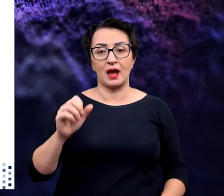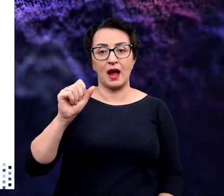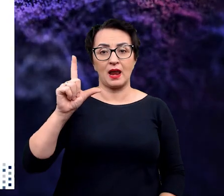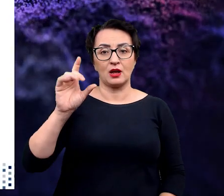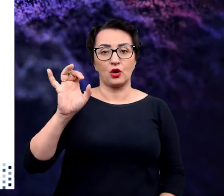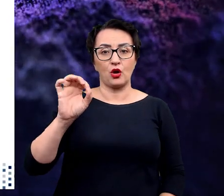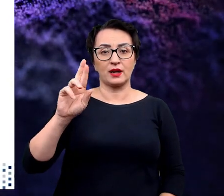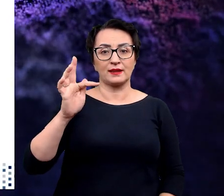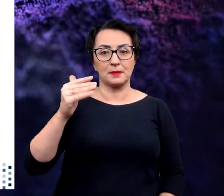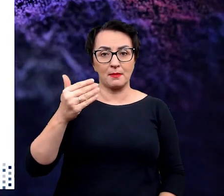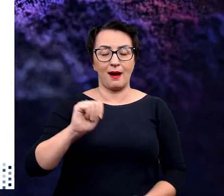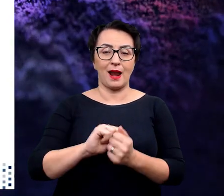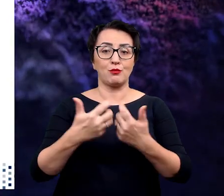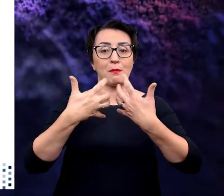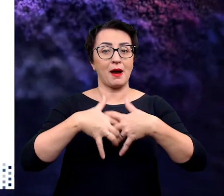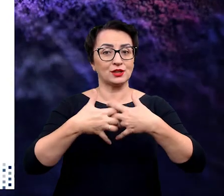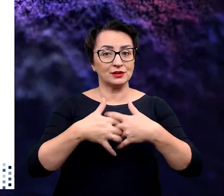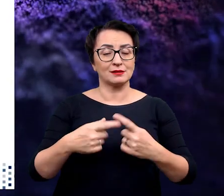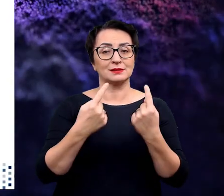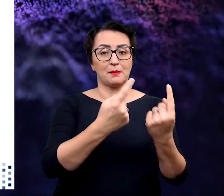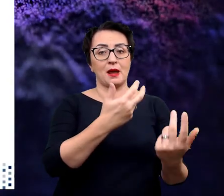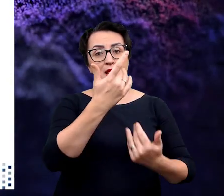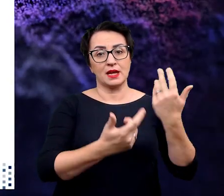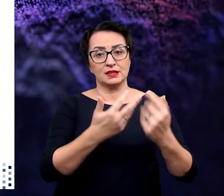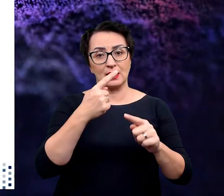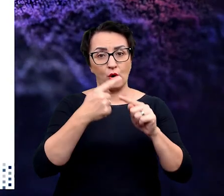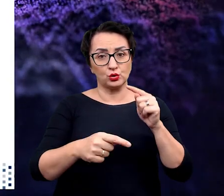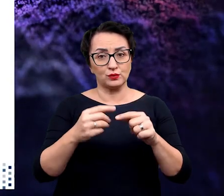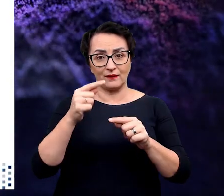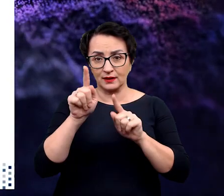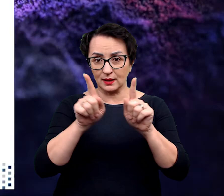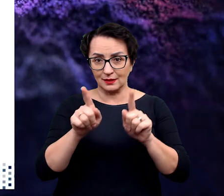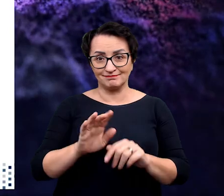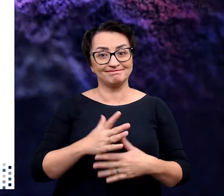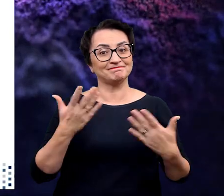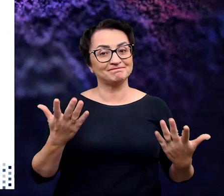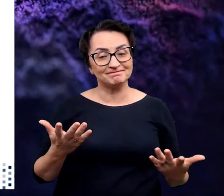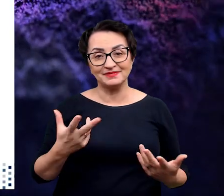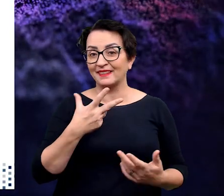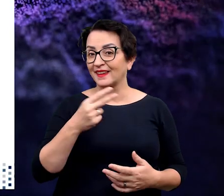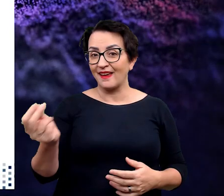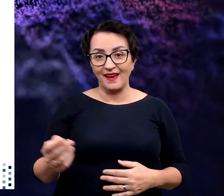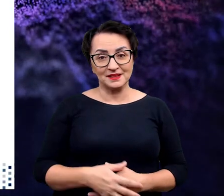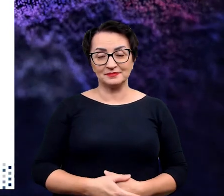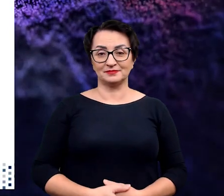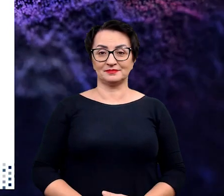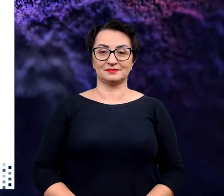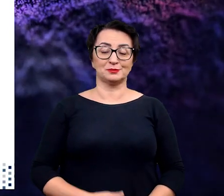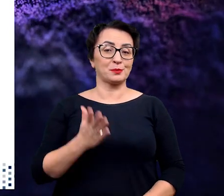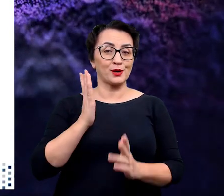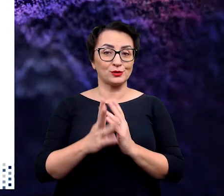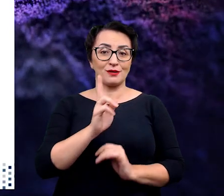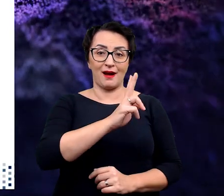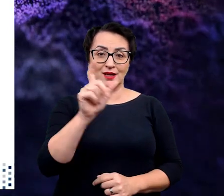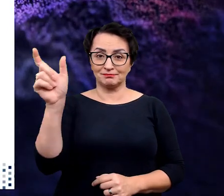jest jakiś algorytm, albo jakaś maszyna, która zlicza takie zakończenia dendrytyczne. Otóż niestety nic bardziej